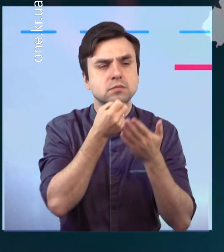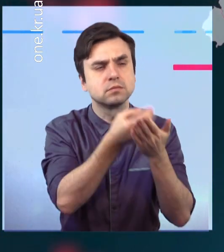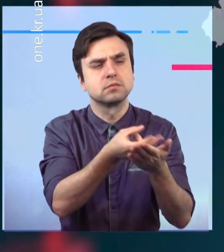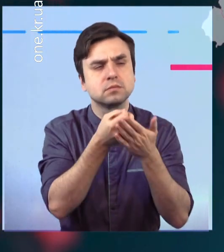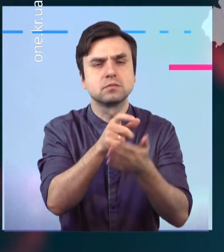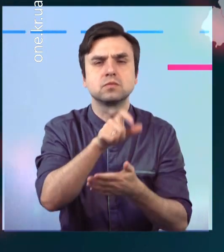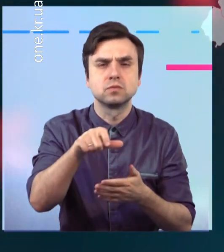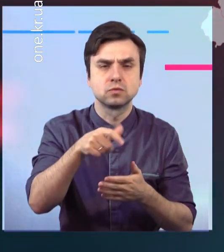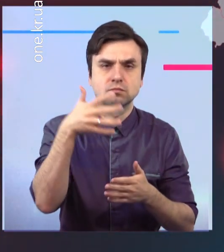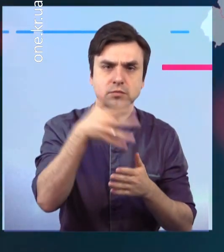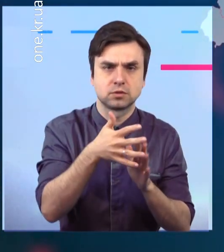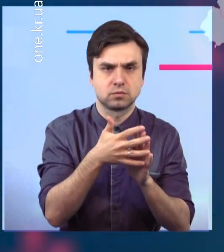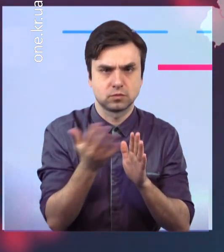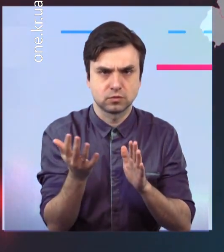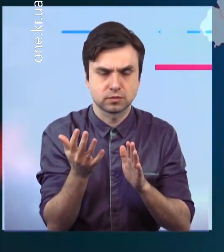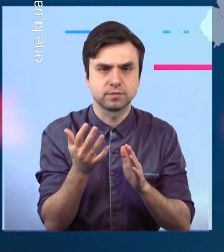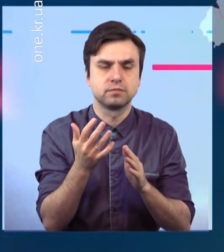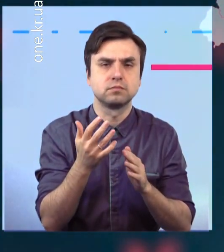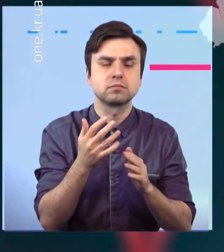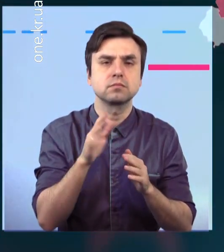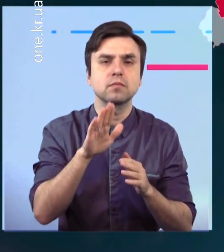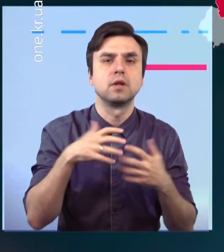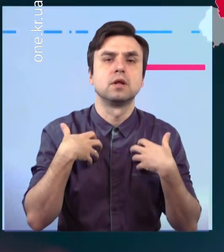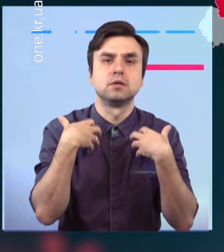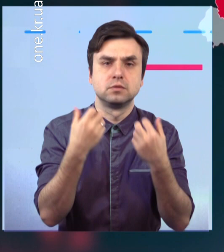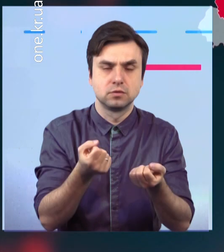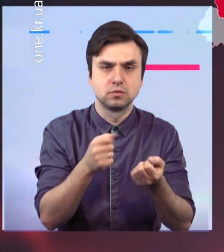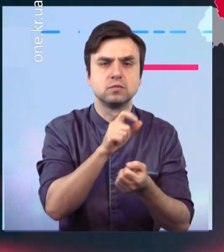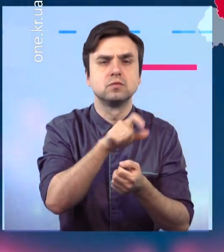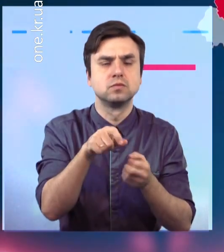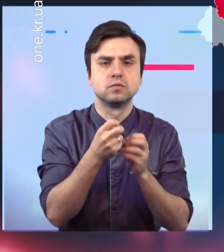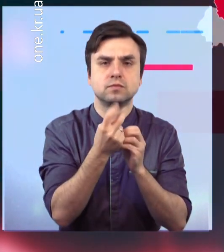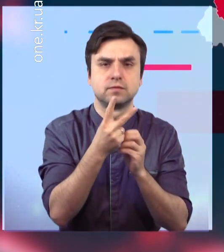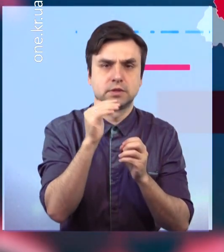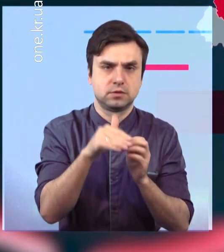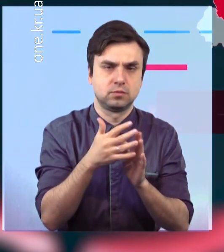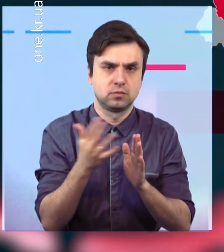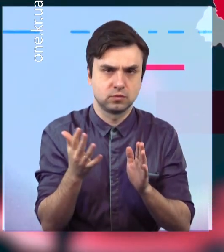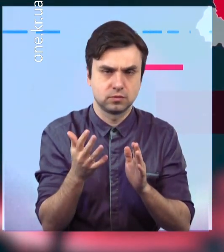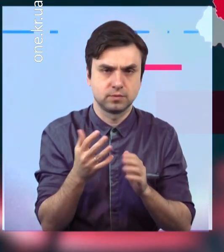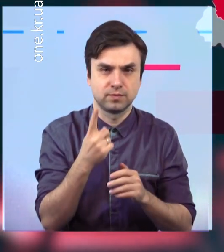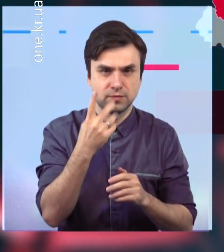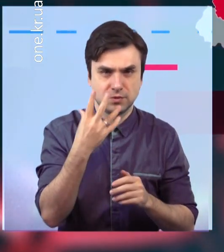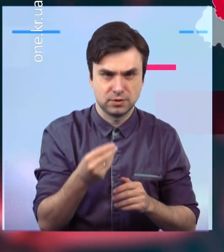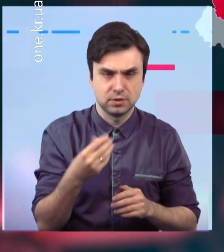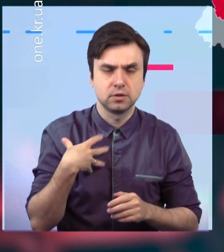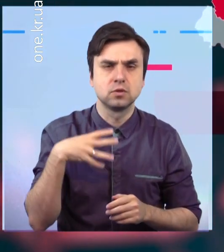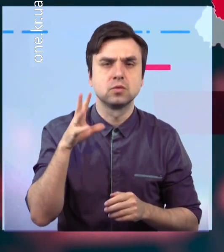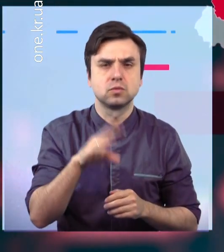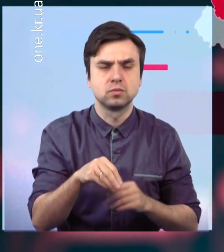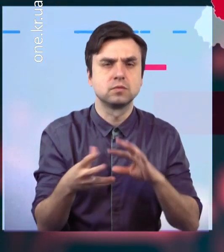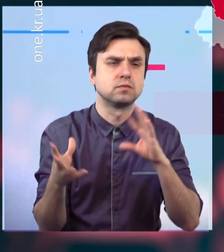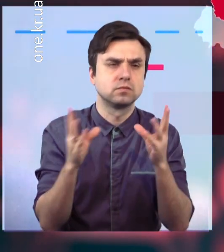українців, при цьому цілковито одужали більше 12 тисяч пацієнтів. Померли від недуги за добу більше 4